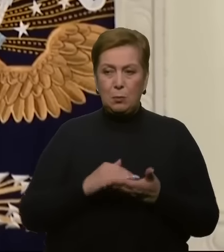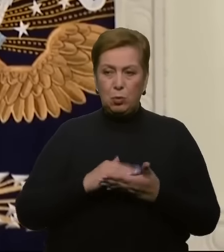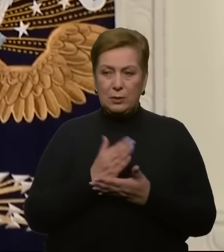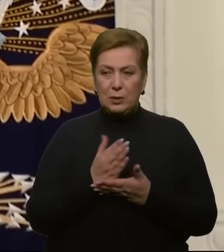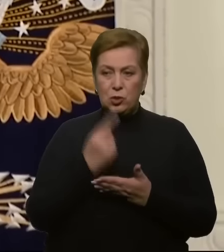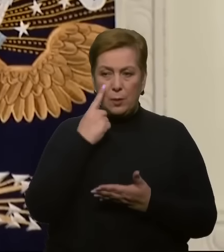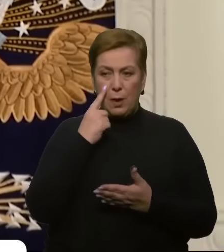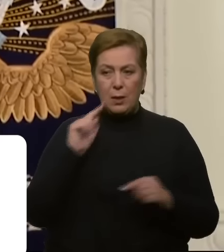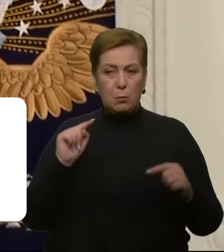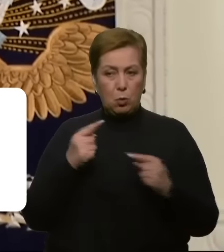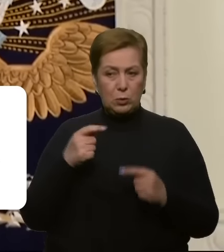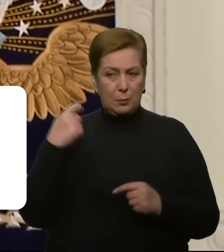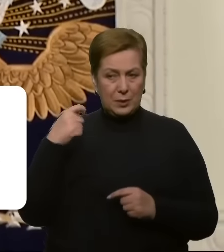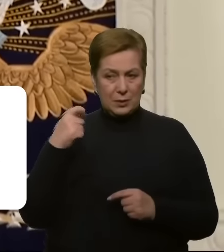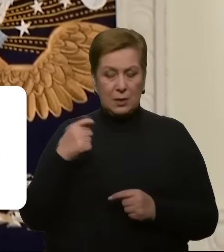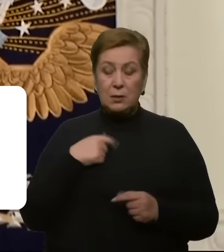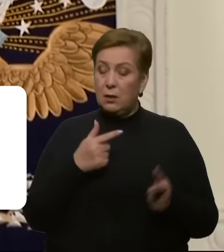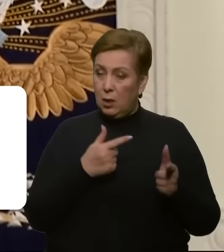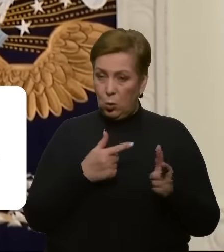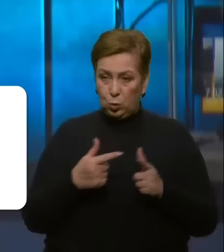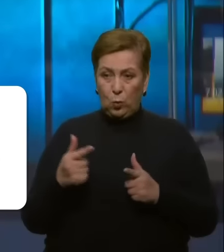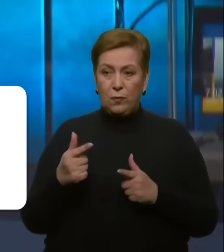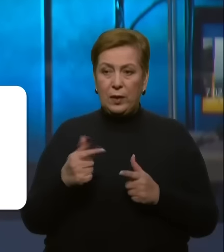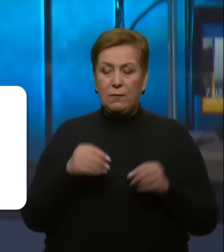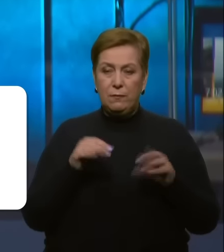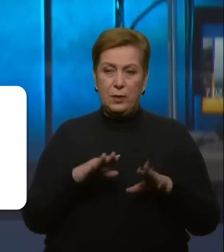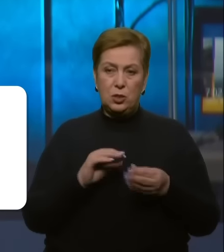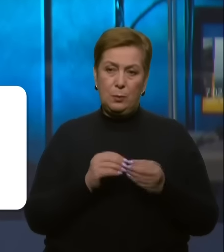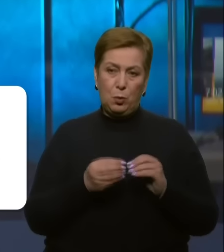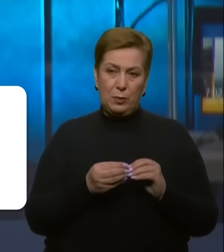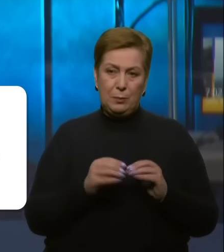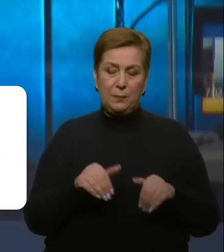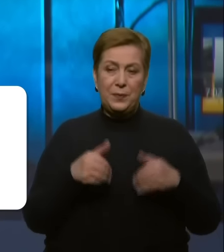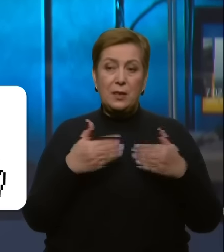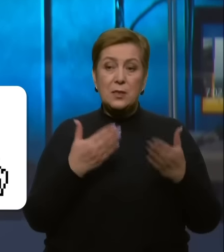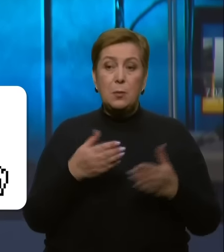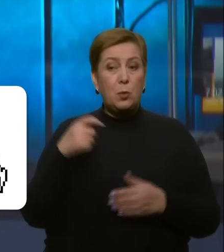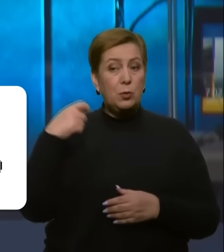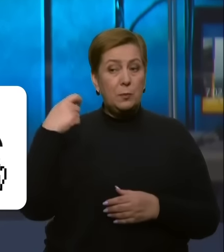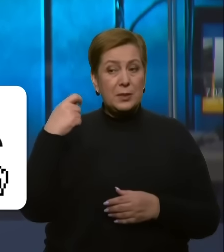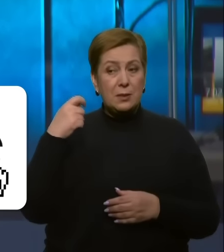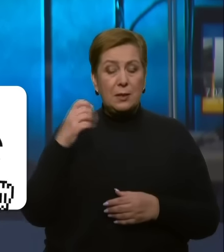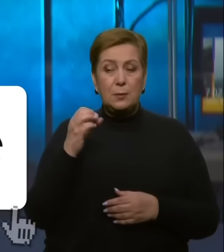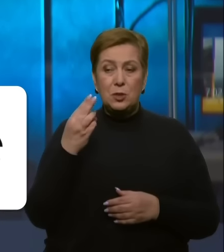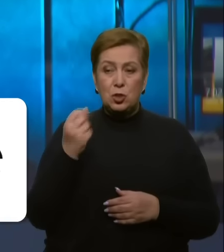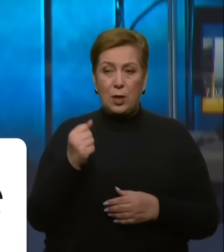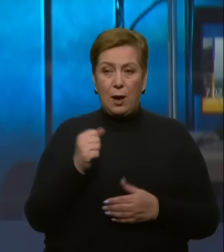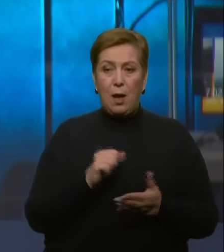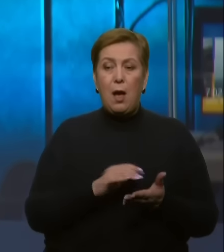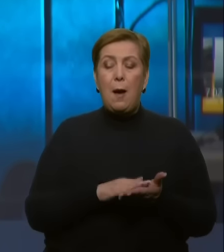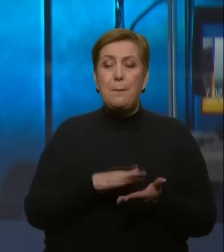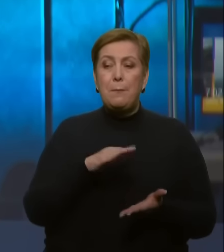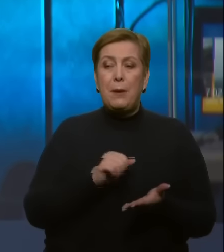президента. Я готовий вирішити проблему. Запропонований президентом США пакет, серед іншого,